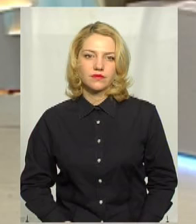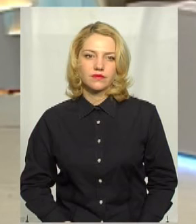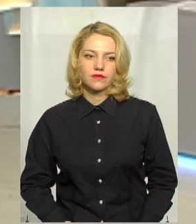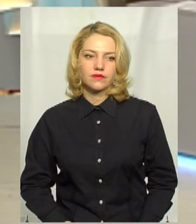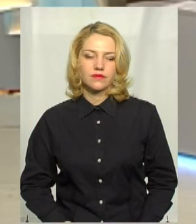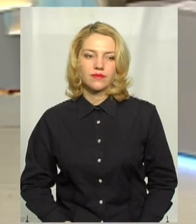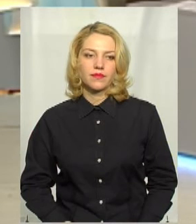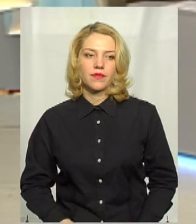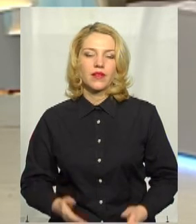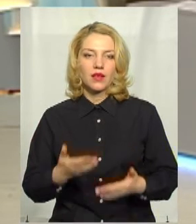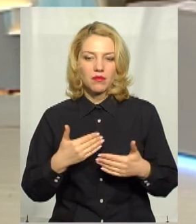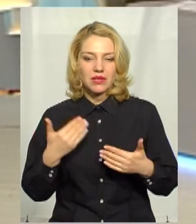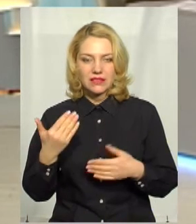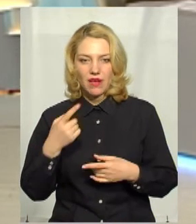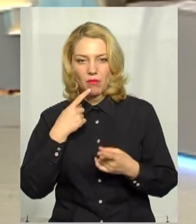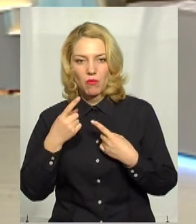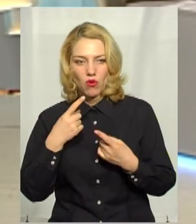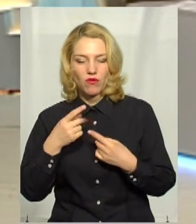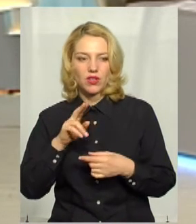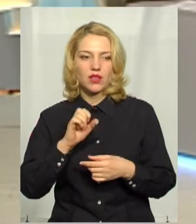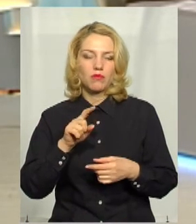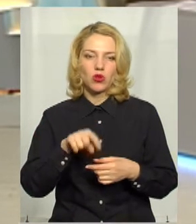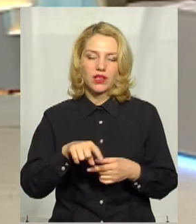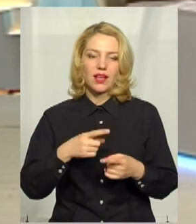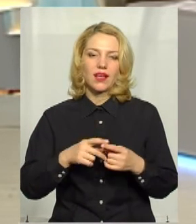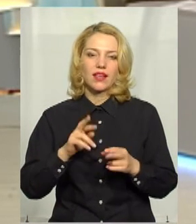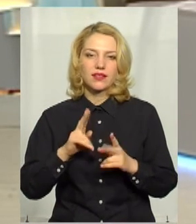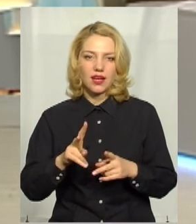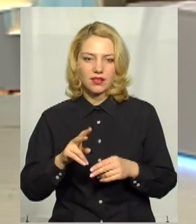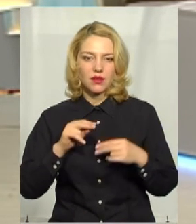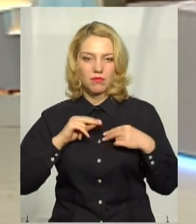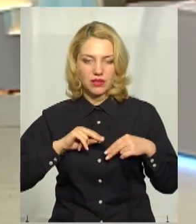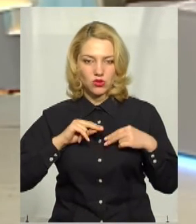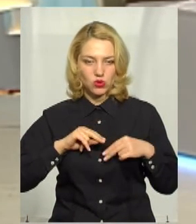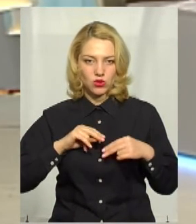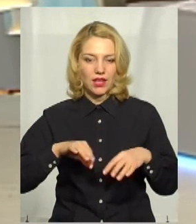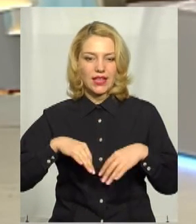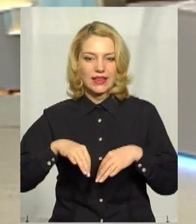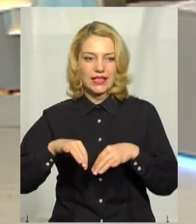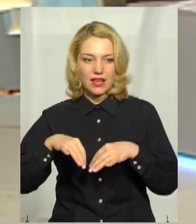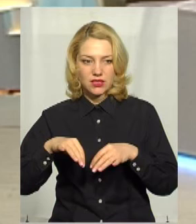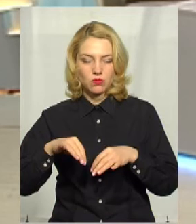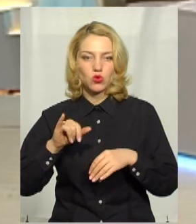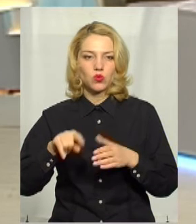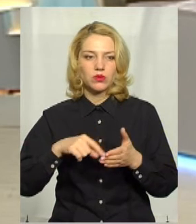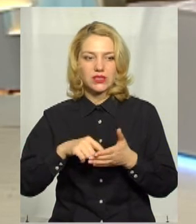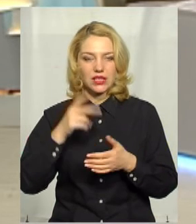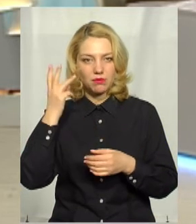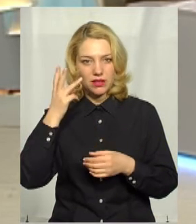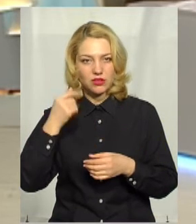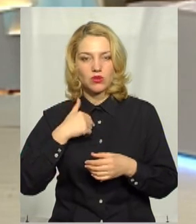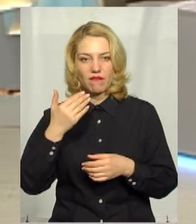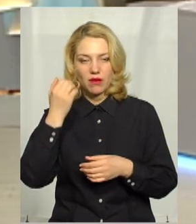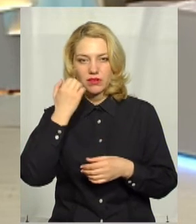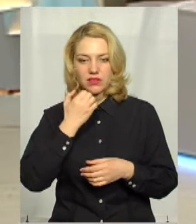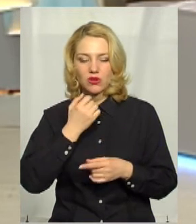Ну, ми з вами поговорили про те, як працює транспорт у місті Хмельницькому.